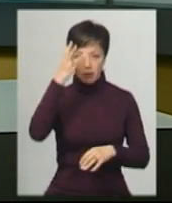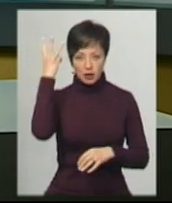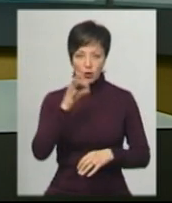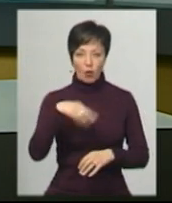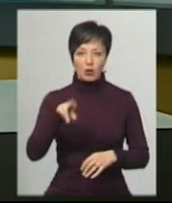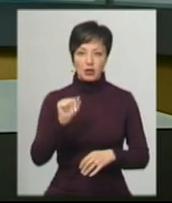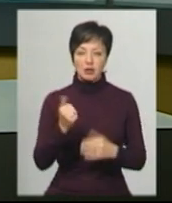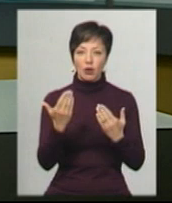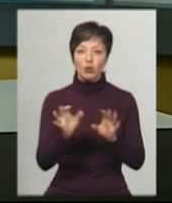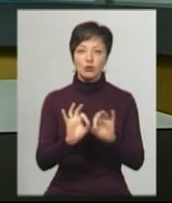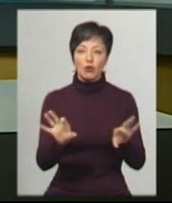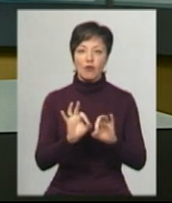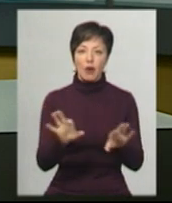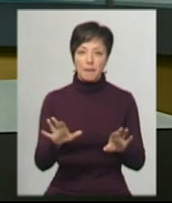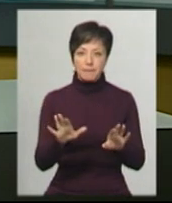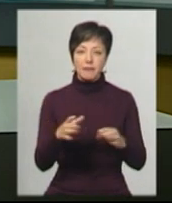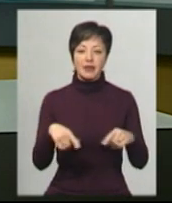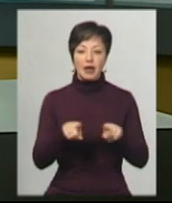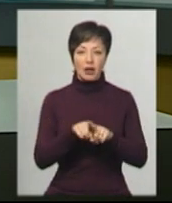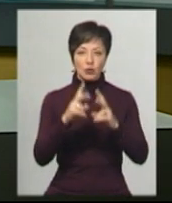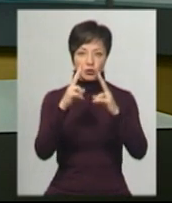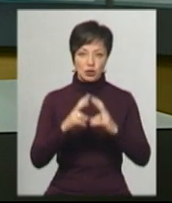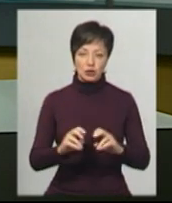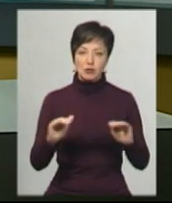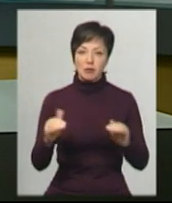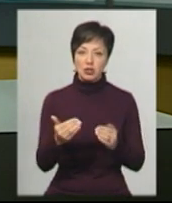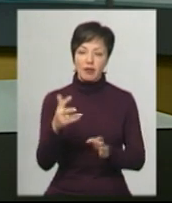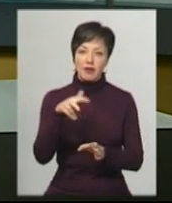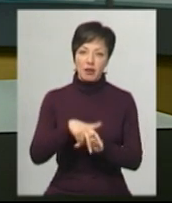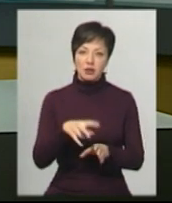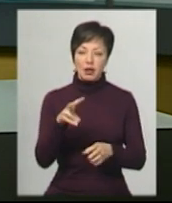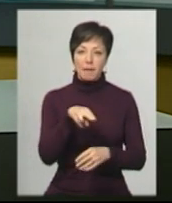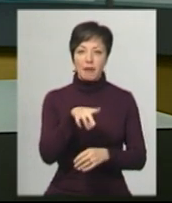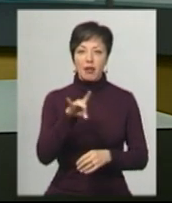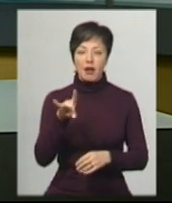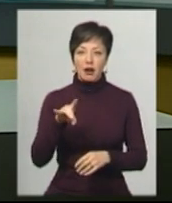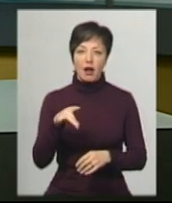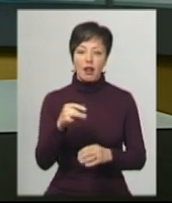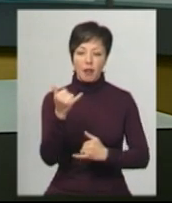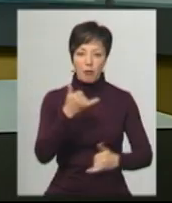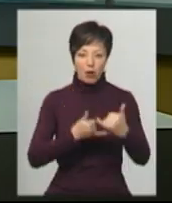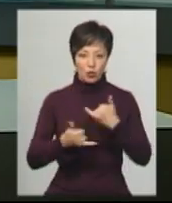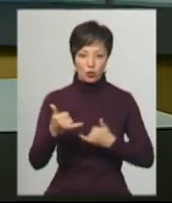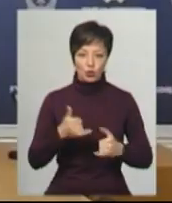Примуш. За його словами, практикуючи такі дослідження, зменшиться навантаження на ПЛР-лабораторію.